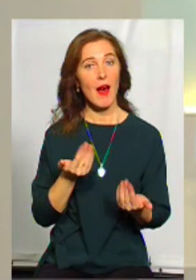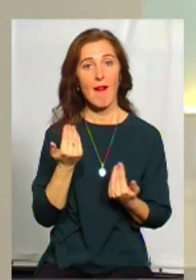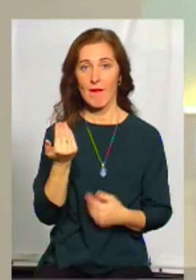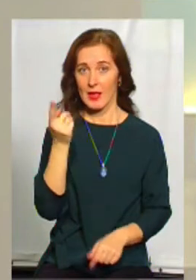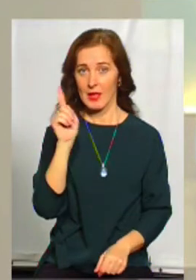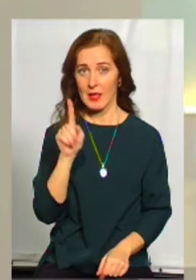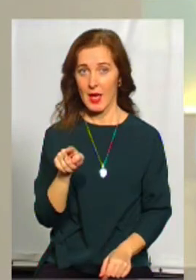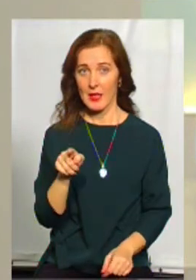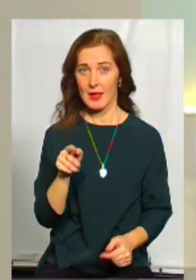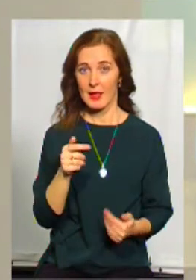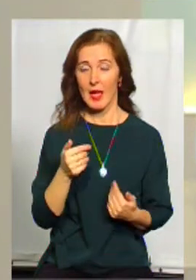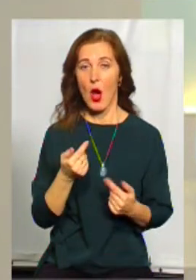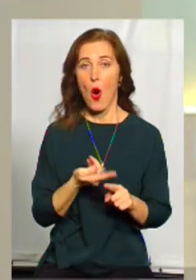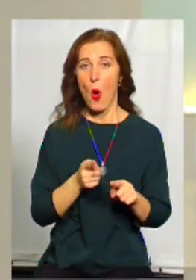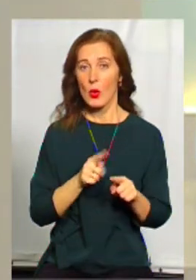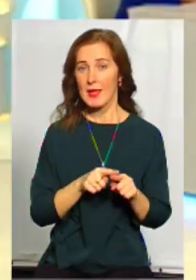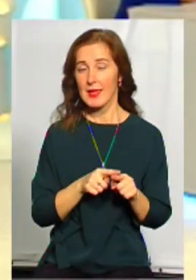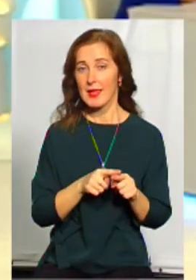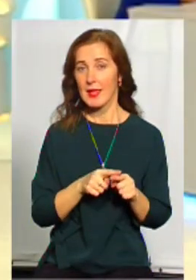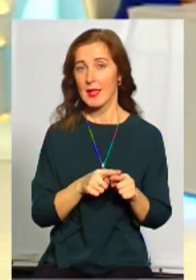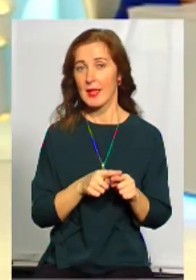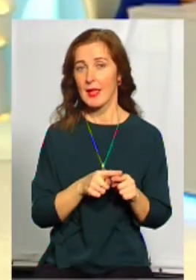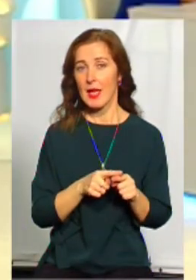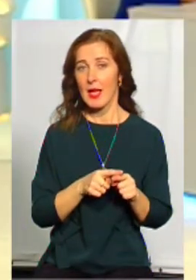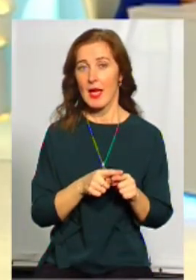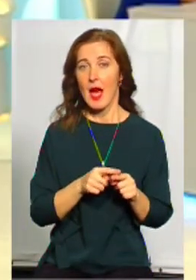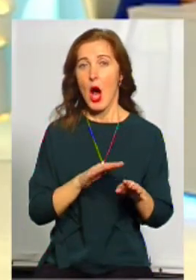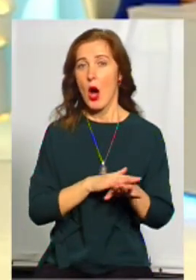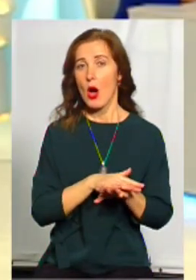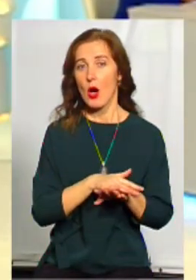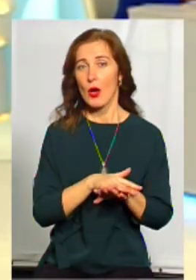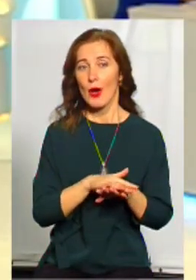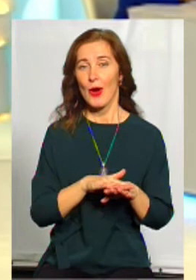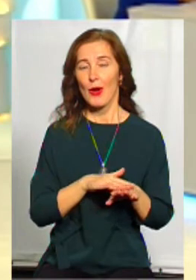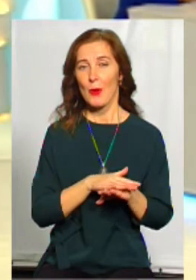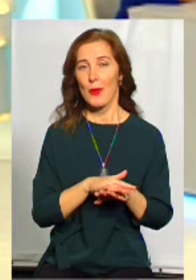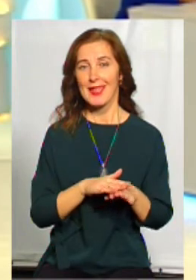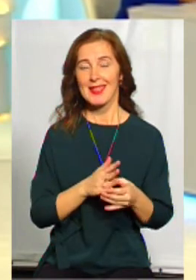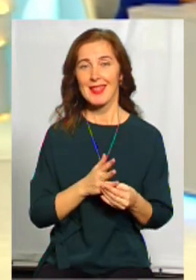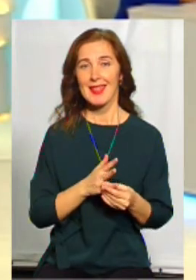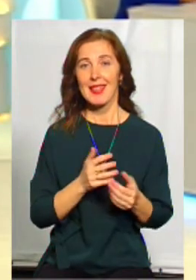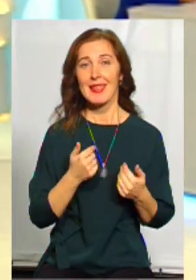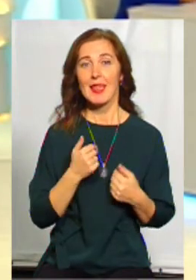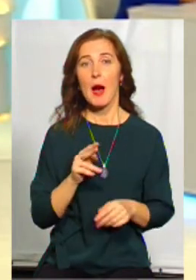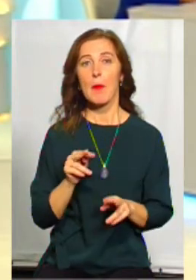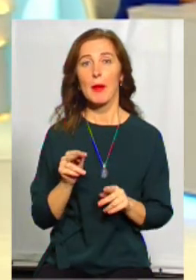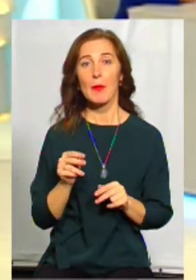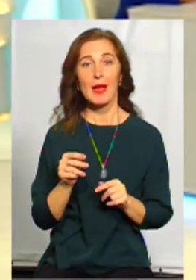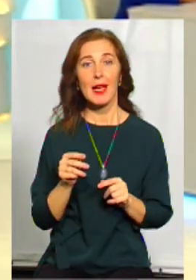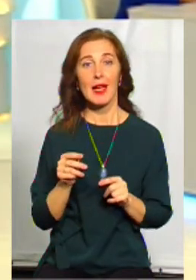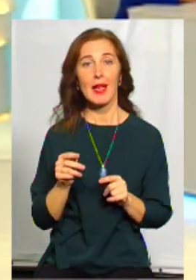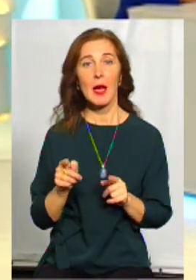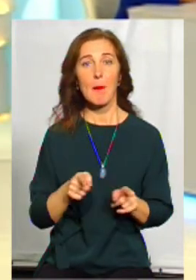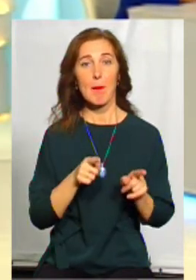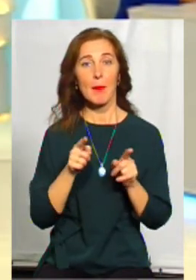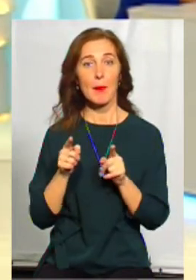якраз оці ознаки так званої псевдогромадської вияльності, я би її переніс,